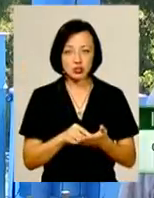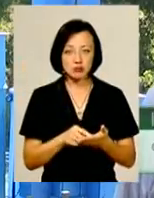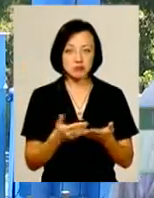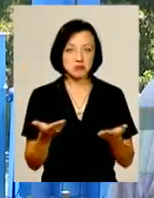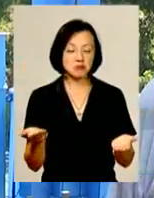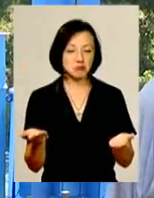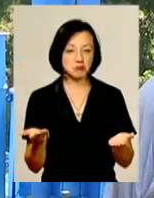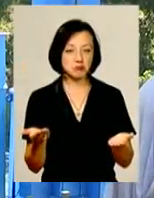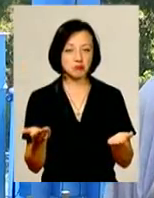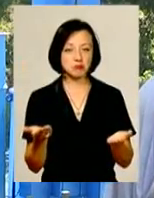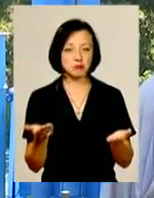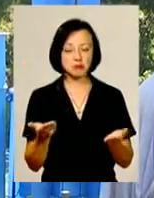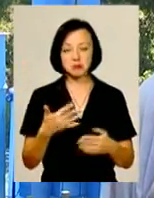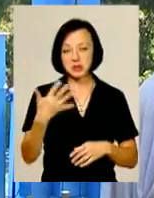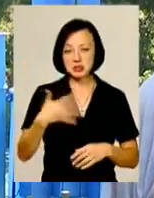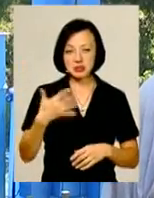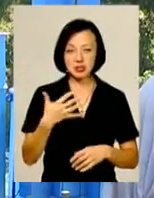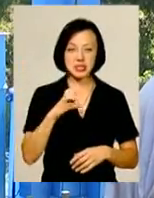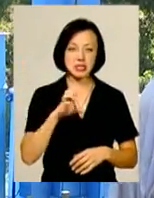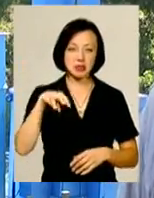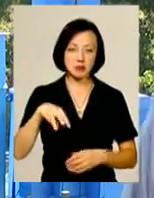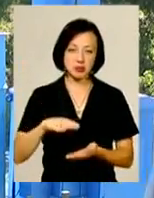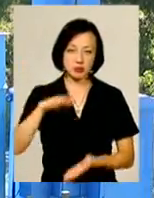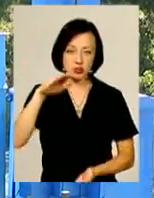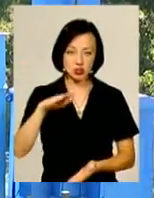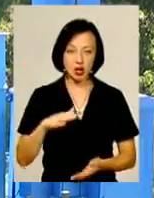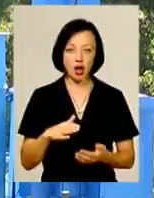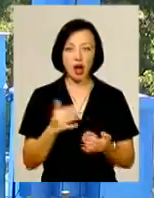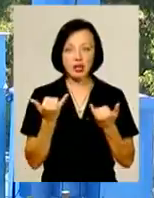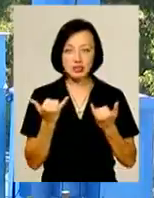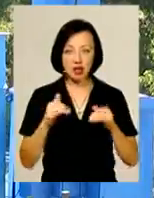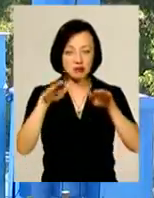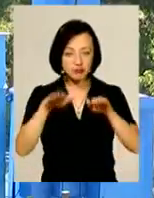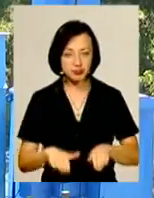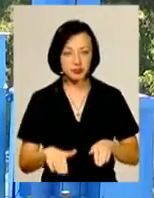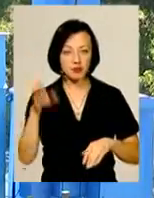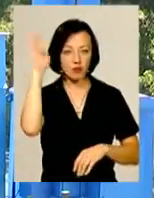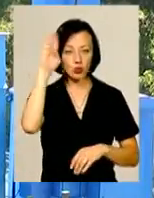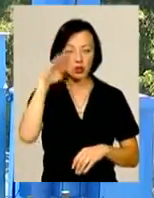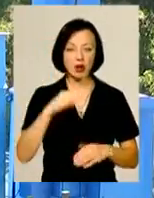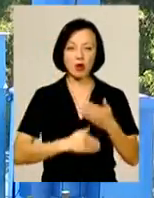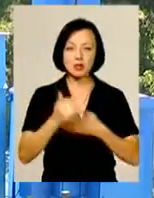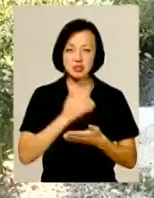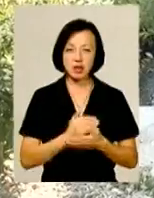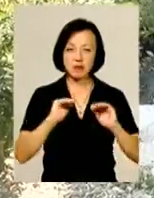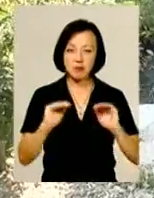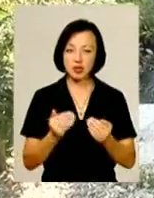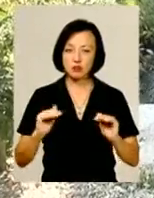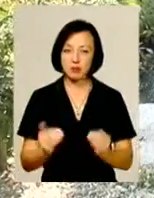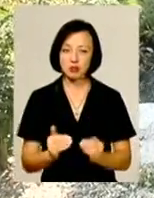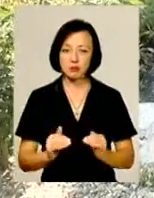ну, сантиметрів, я знаю, на 50 десь було. А зараз рівень води почав падати. Останні роки менше, менше і менше.